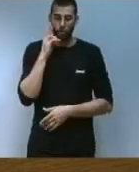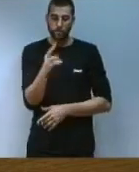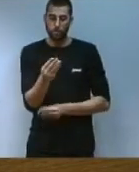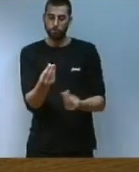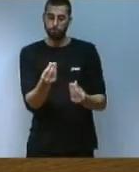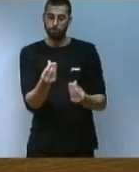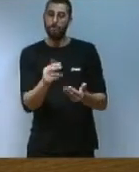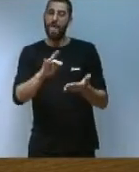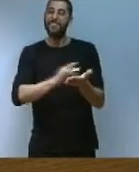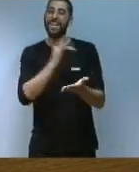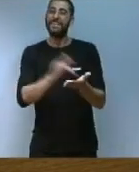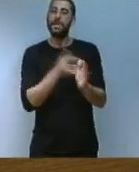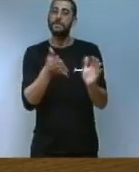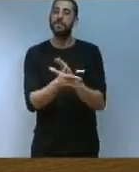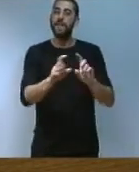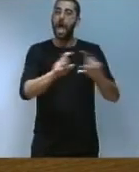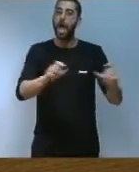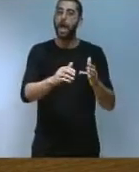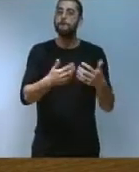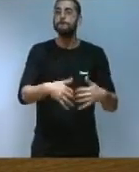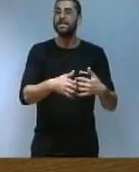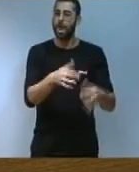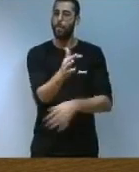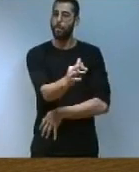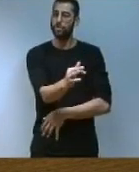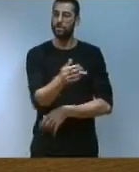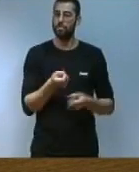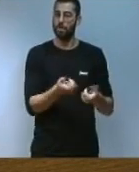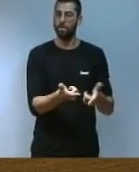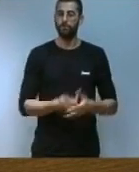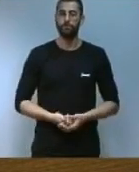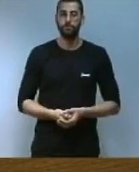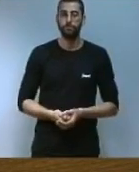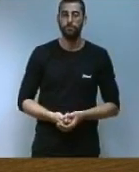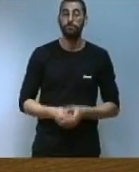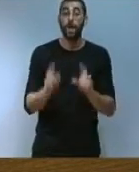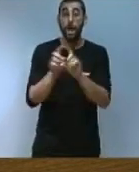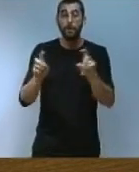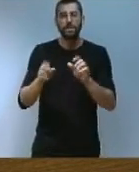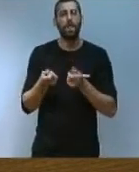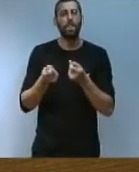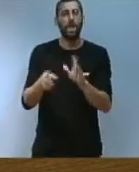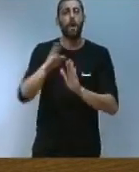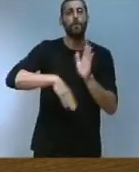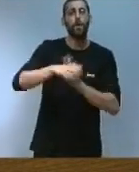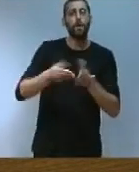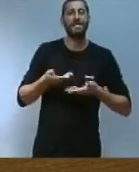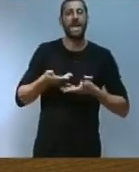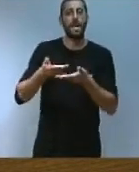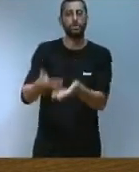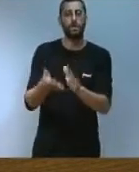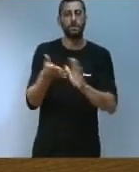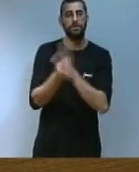aliat per a les nostres empreses posem a la disposició de les empreses programes d'ajudes que faciliten les inversions